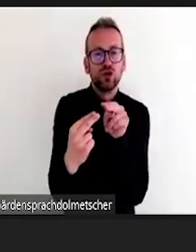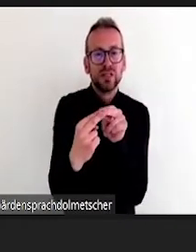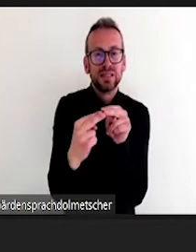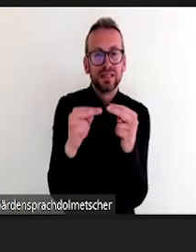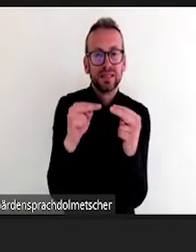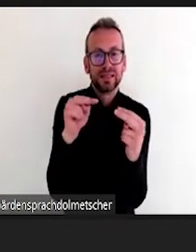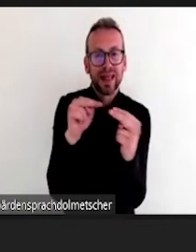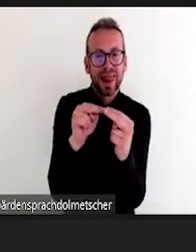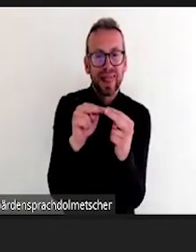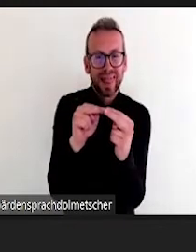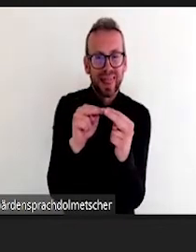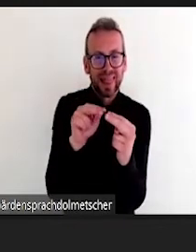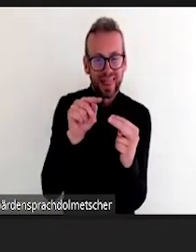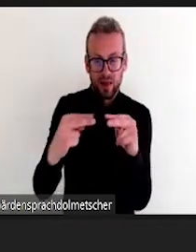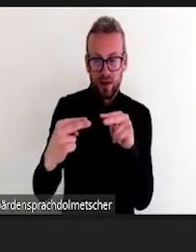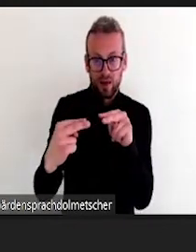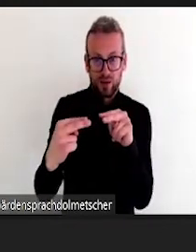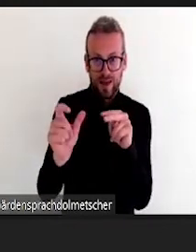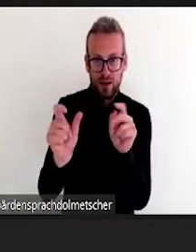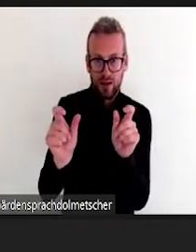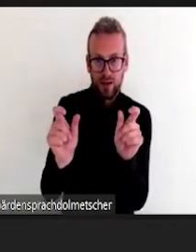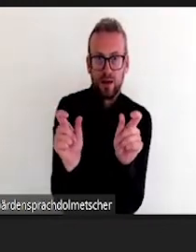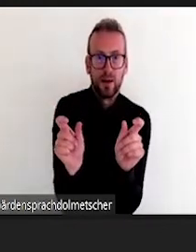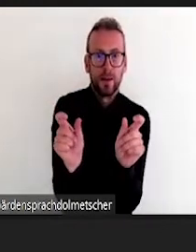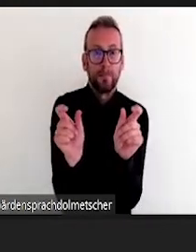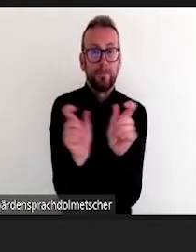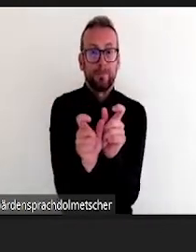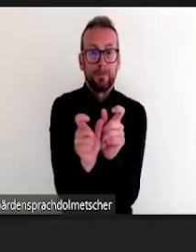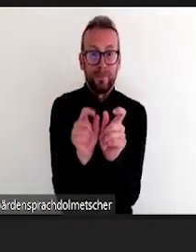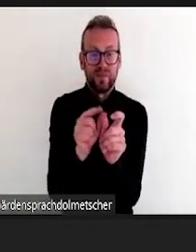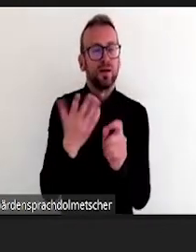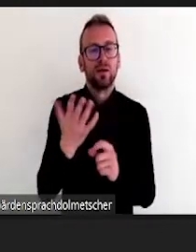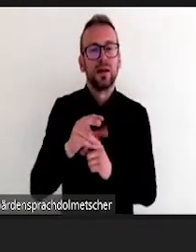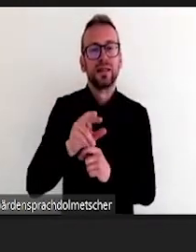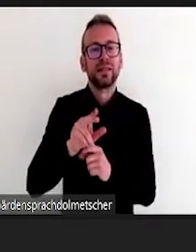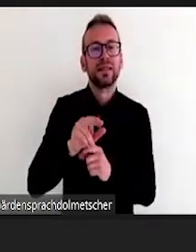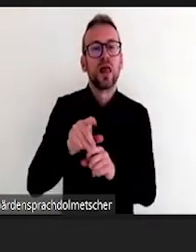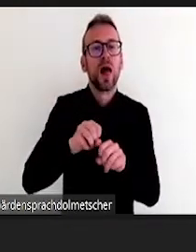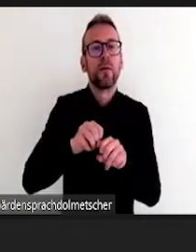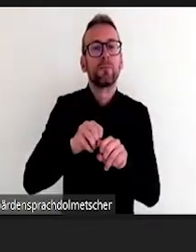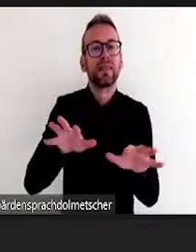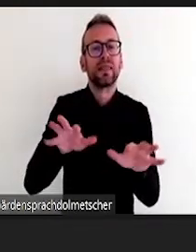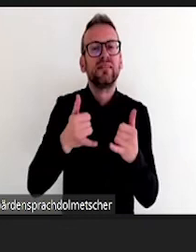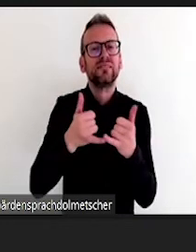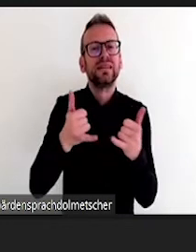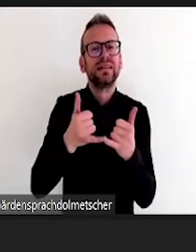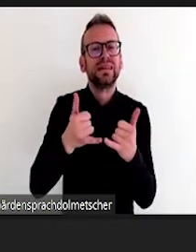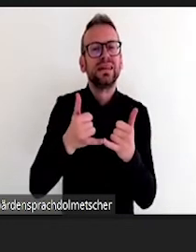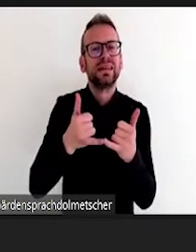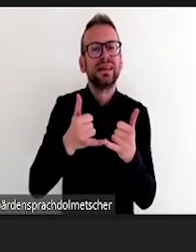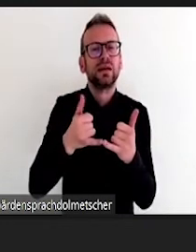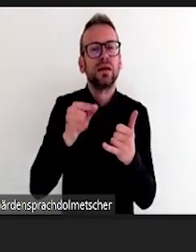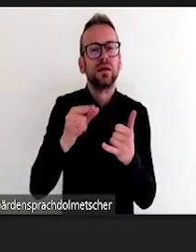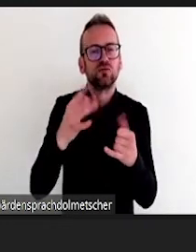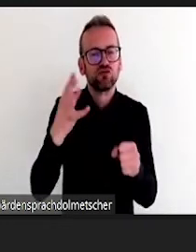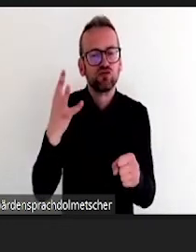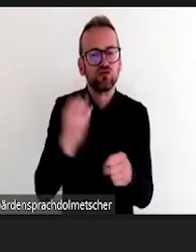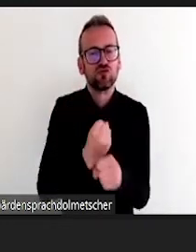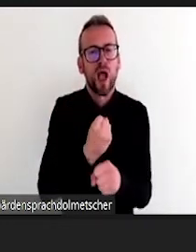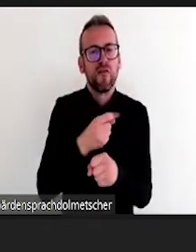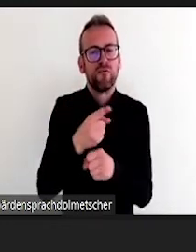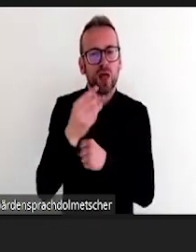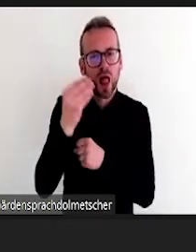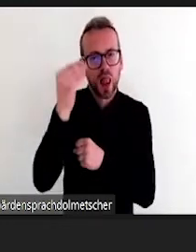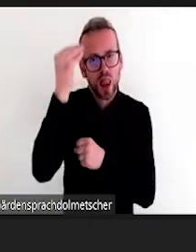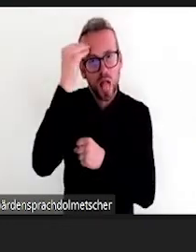Hochschule ganz viel Potenzial hat und ganz viel kann. Ich habe die Funktion hier so ein bisschen mal zusammengefasst. Zum einen bringt die Klusion